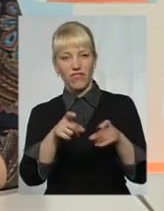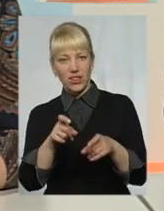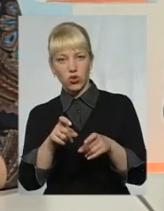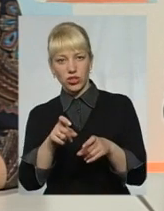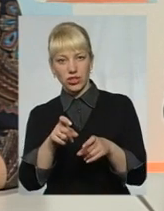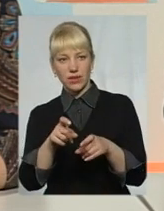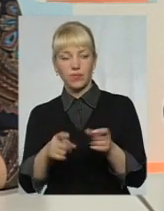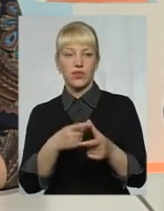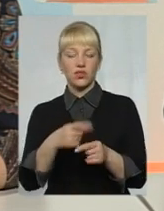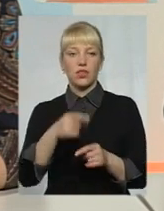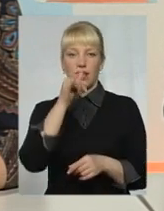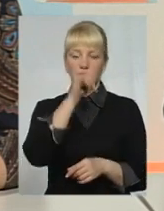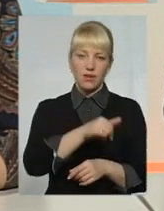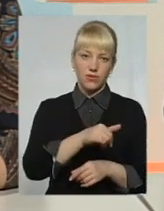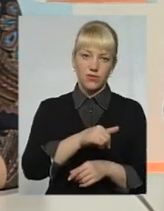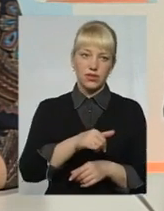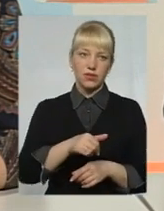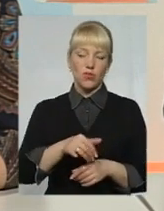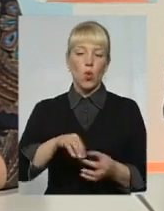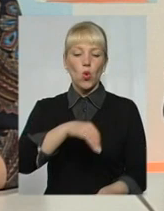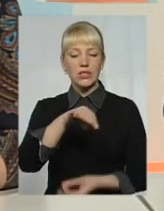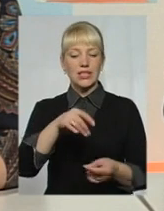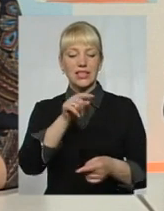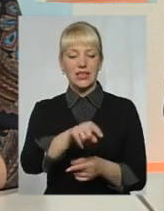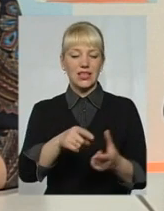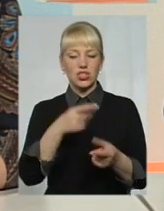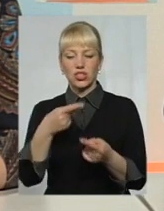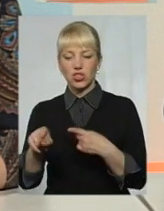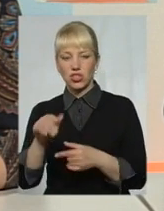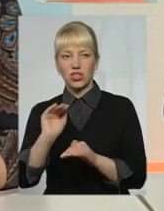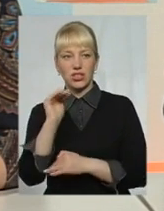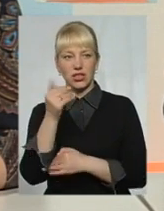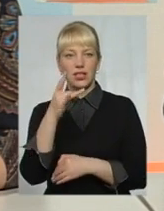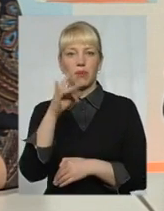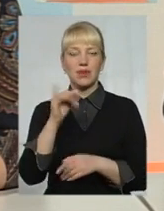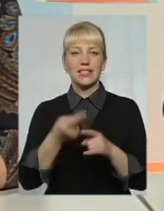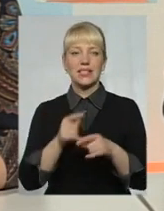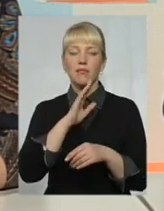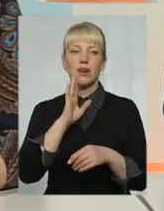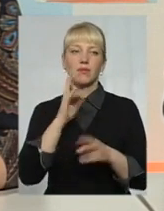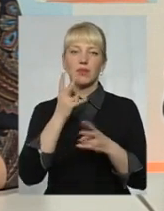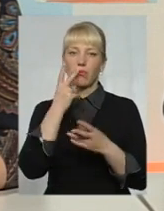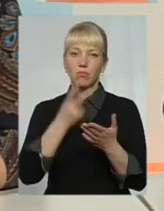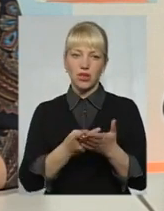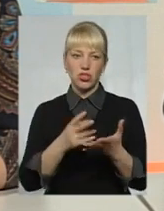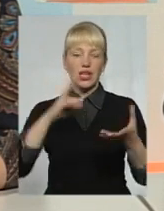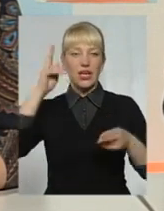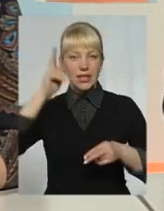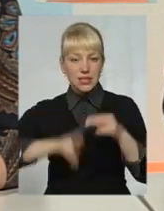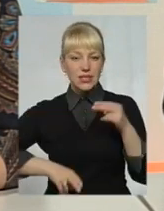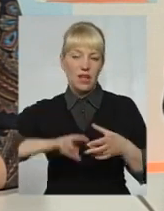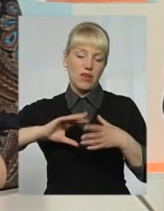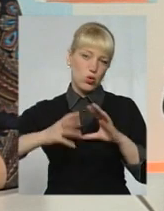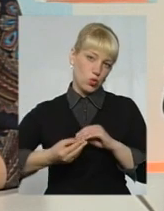дав посередити тій чи іншій дитині при цій мамі. Потрібно бачити кінцевий результат.